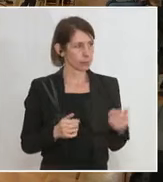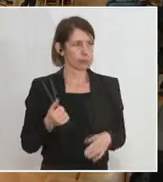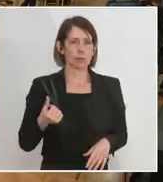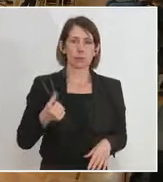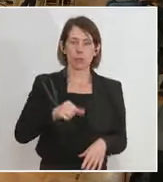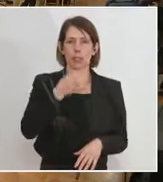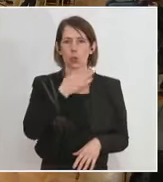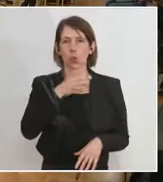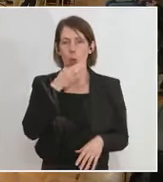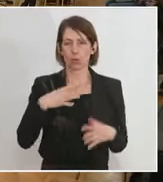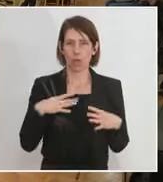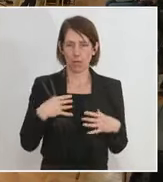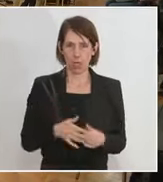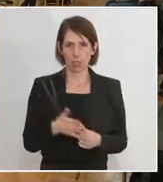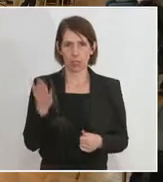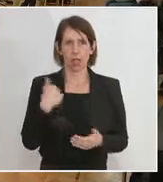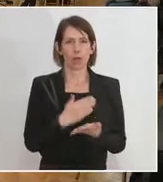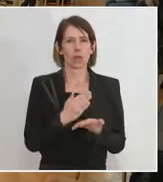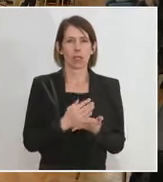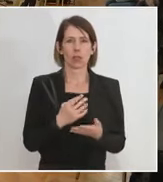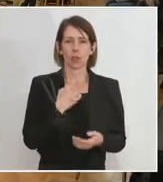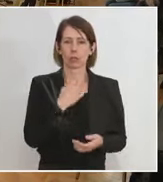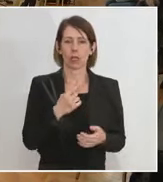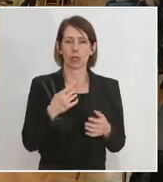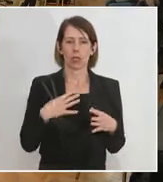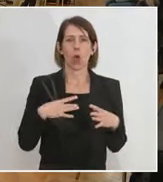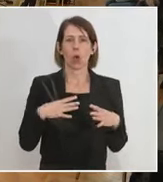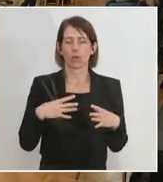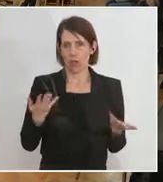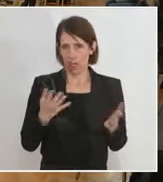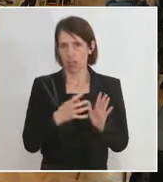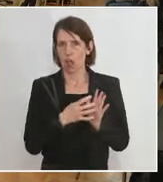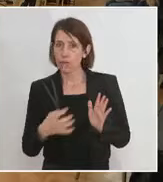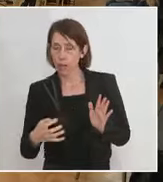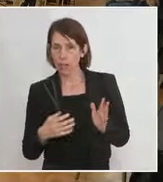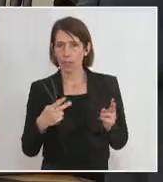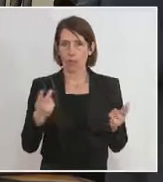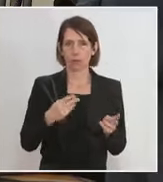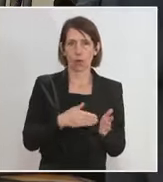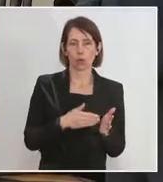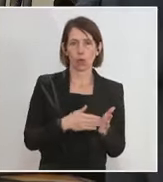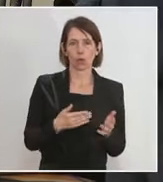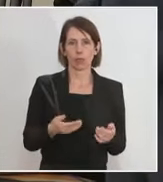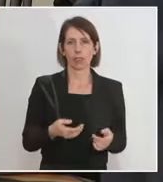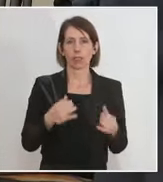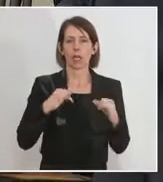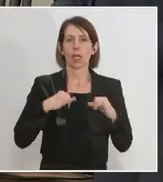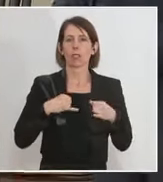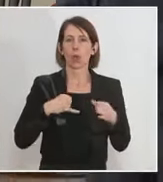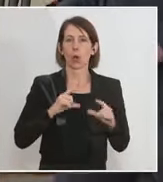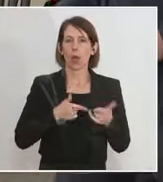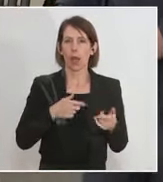Osterferien. Es gab da schon Rufe der Experten, die vielleicht zu verlängern dort, wo es notwendig ist. Heute hat die Tiroler Landesritte in Balford